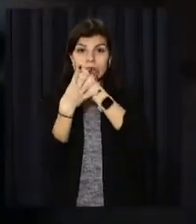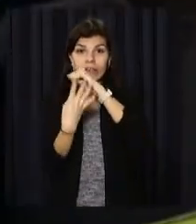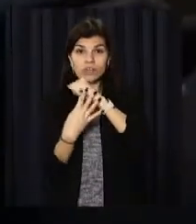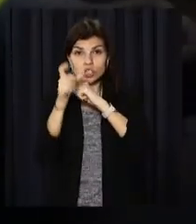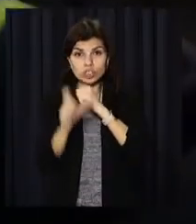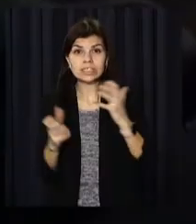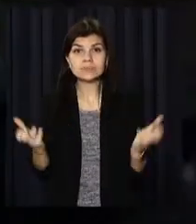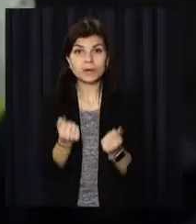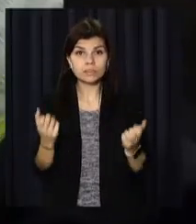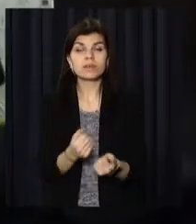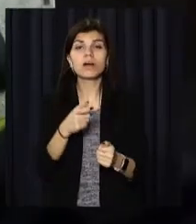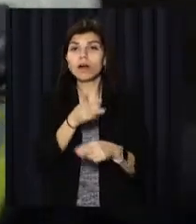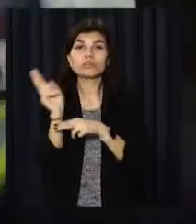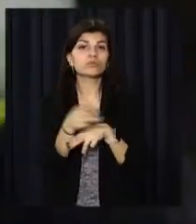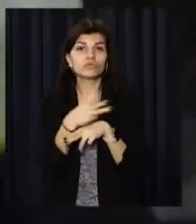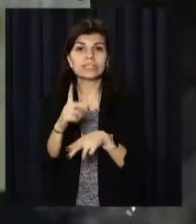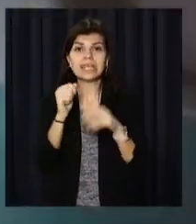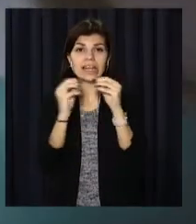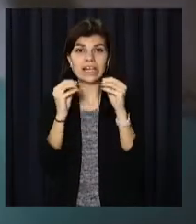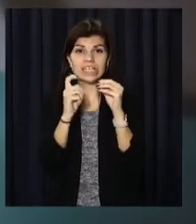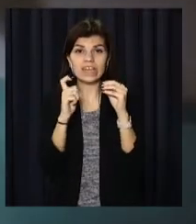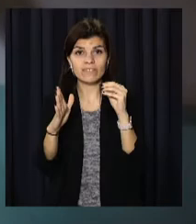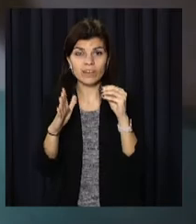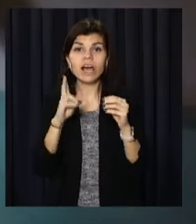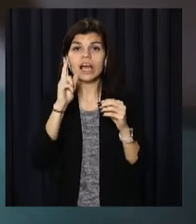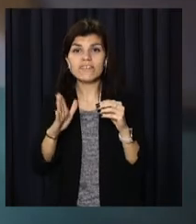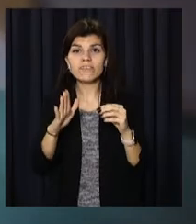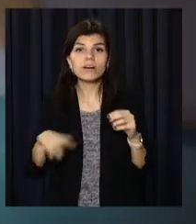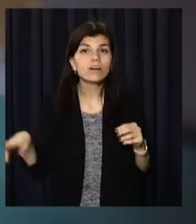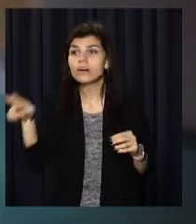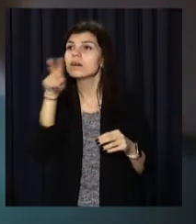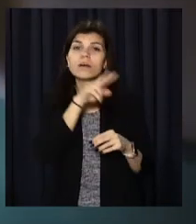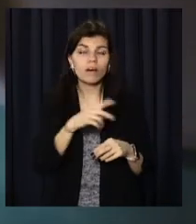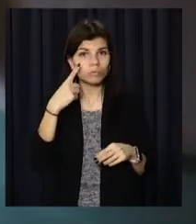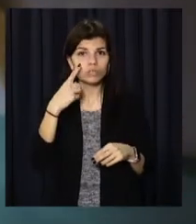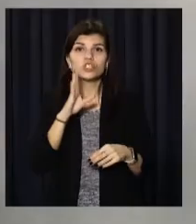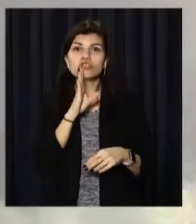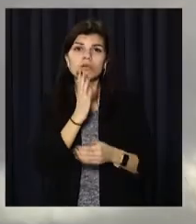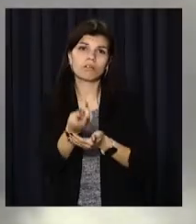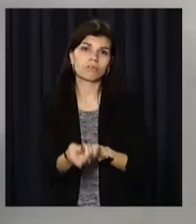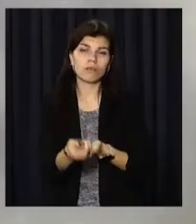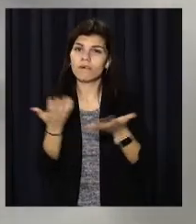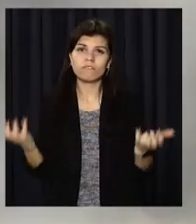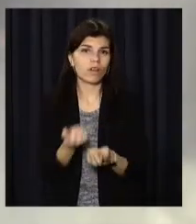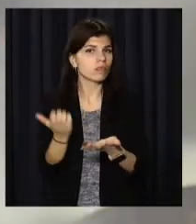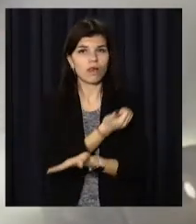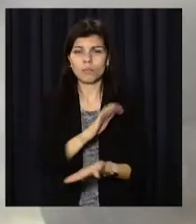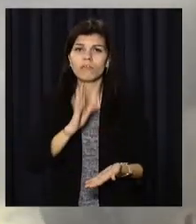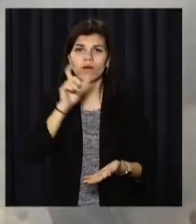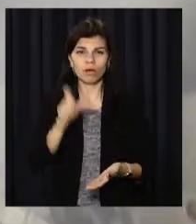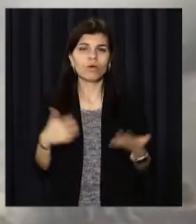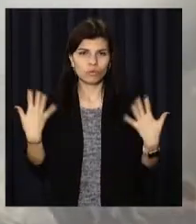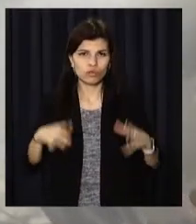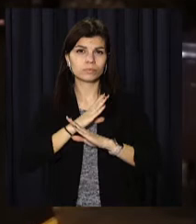надзвичайників, загазили полум'я за 10 хвилин. У квартирі рятувальники виявили тіло жінки, врятувати її не вдалося.